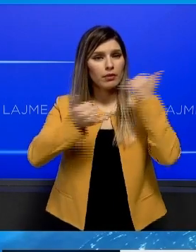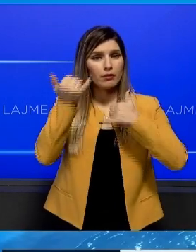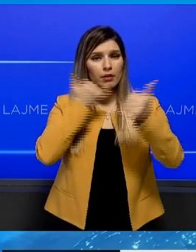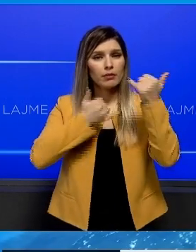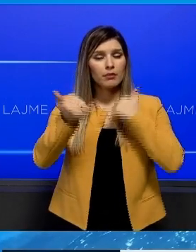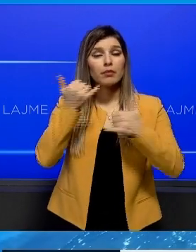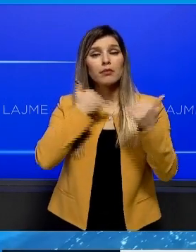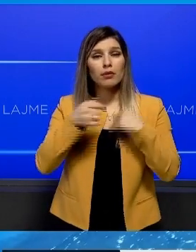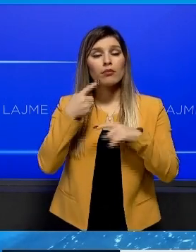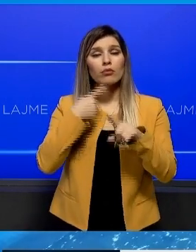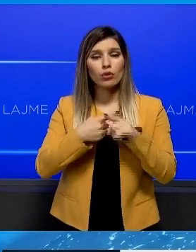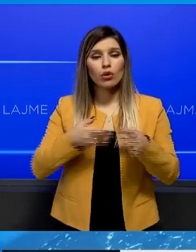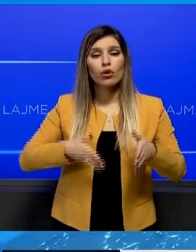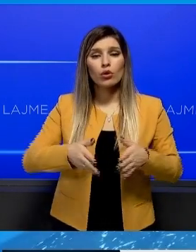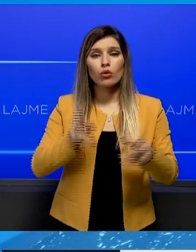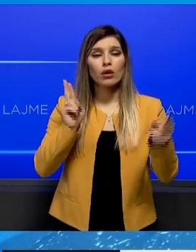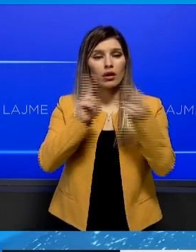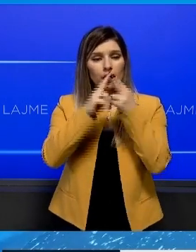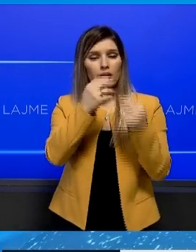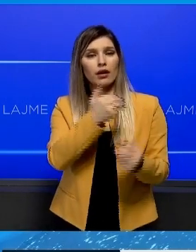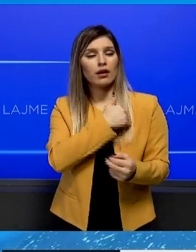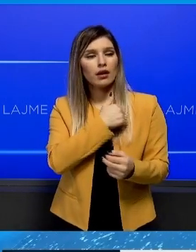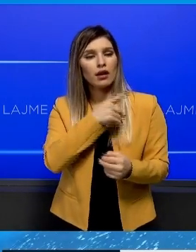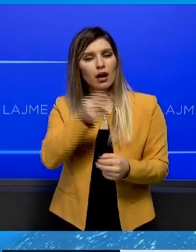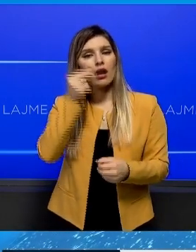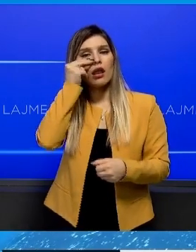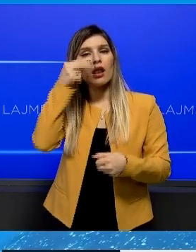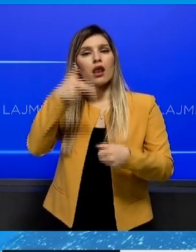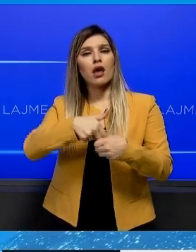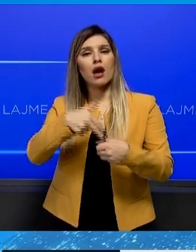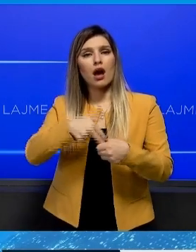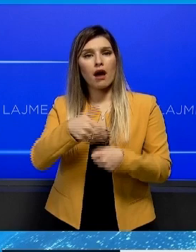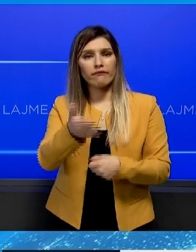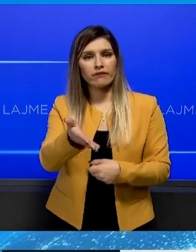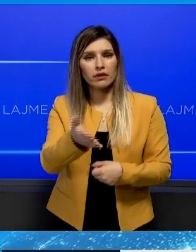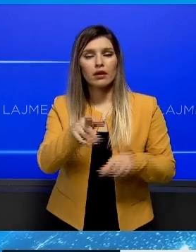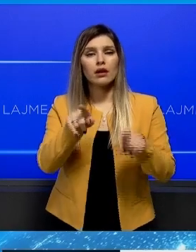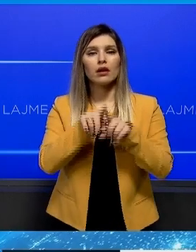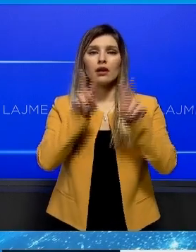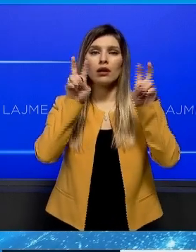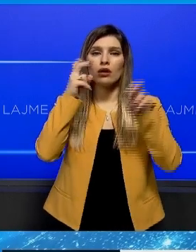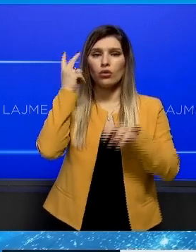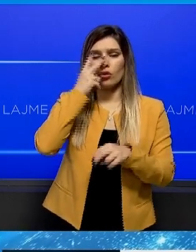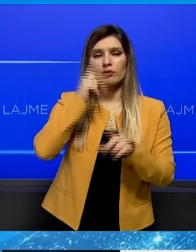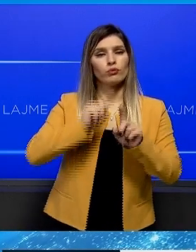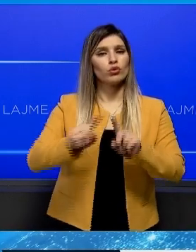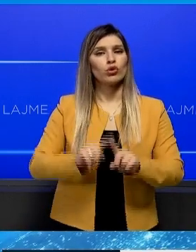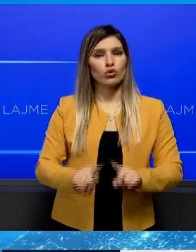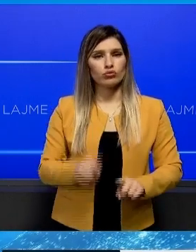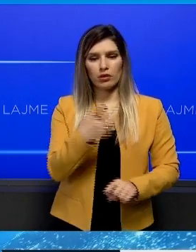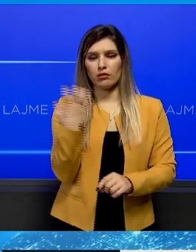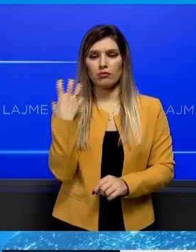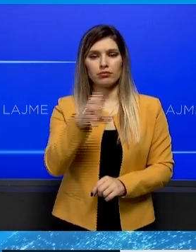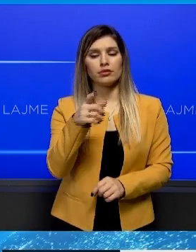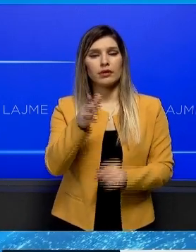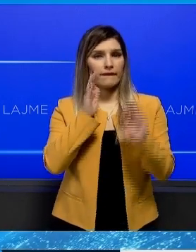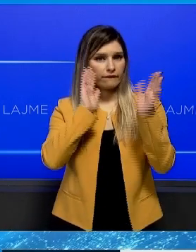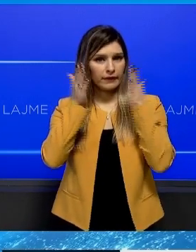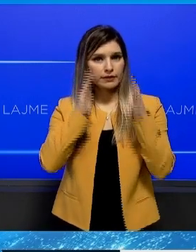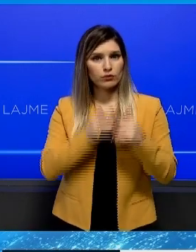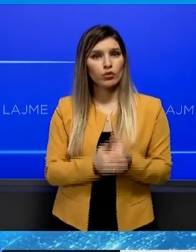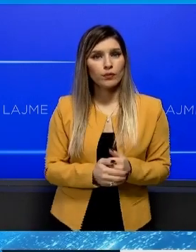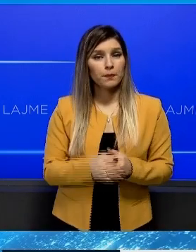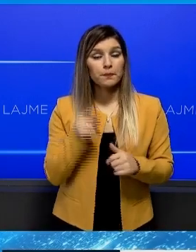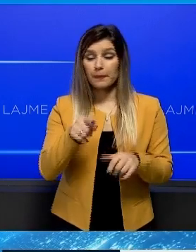tjetër që më kalon të në rrug, thosht e emrin naft në formën e kontekstit të ndryshme, ka shkruar Balje në Facebook. Ndërko,